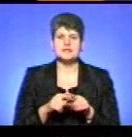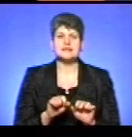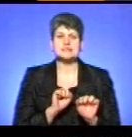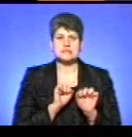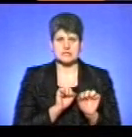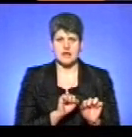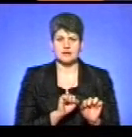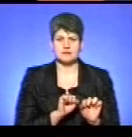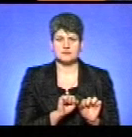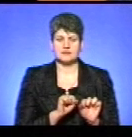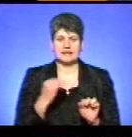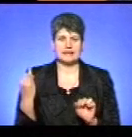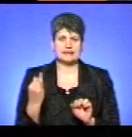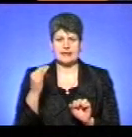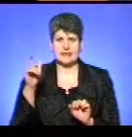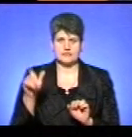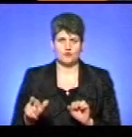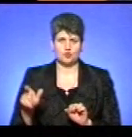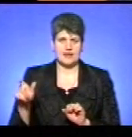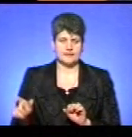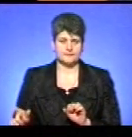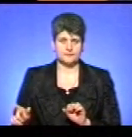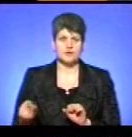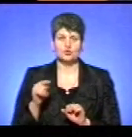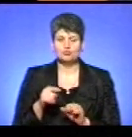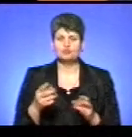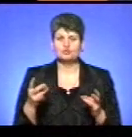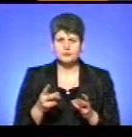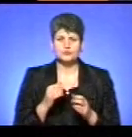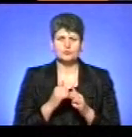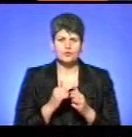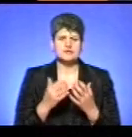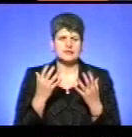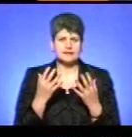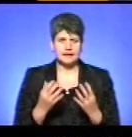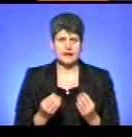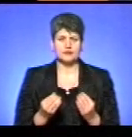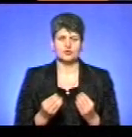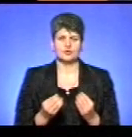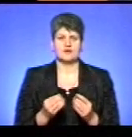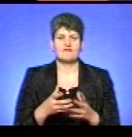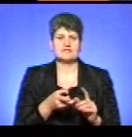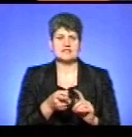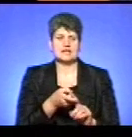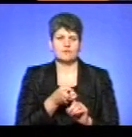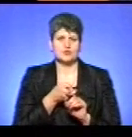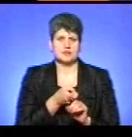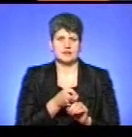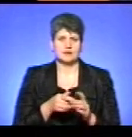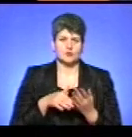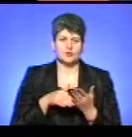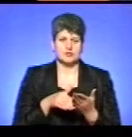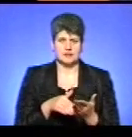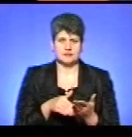інтересів людей. Тому потрібна повсякденна, щоденна взаємодія і координація